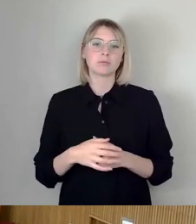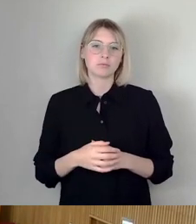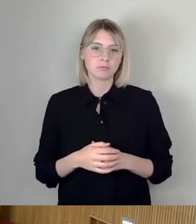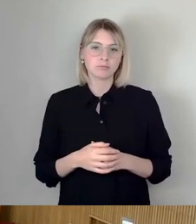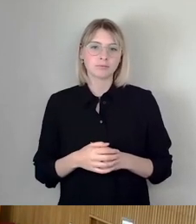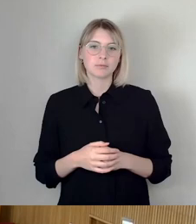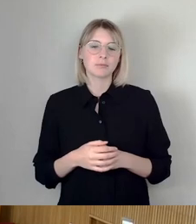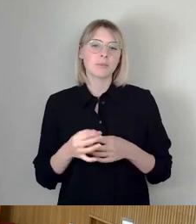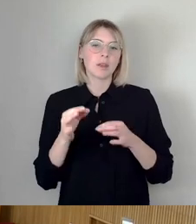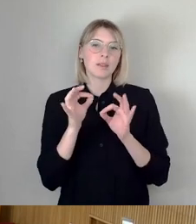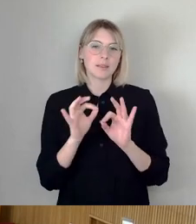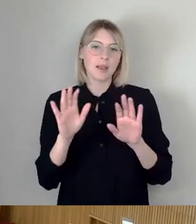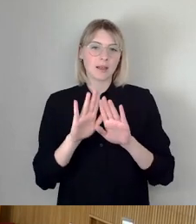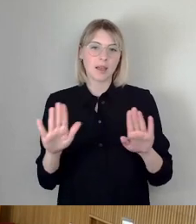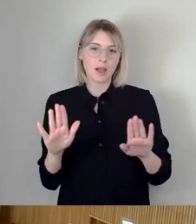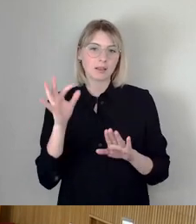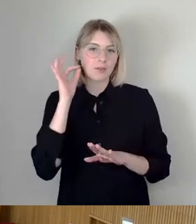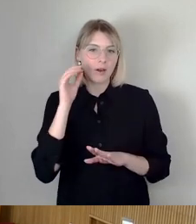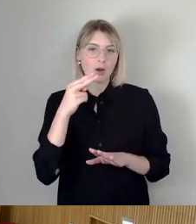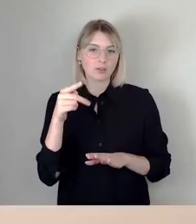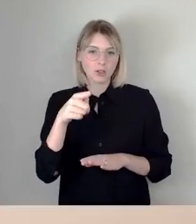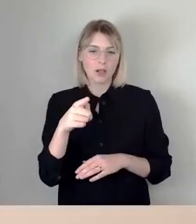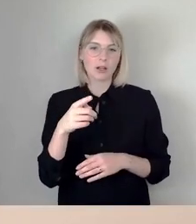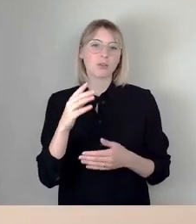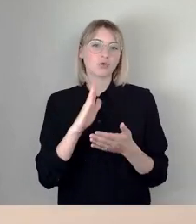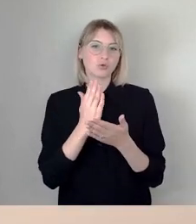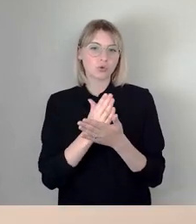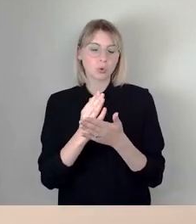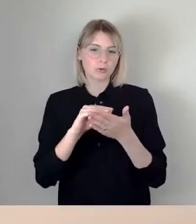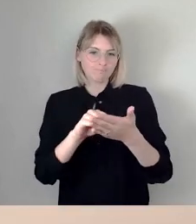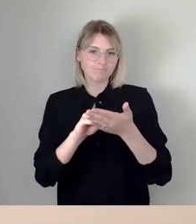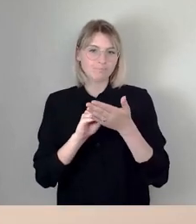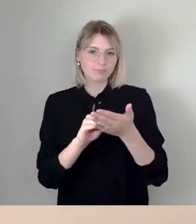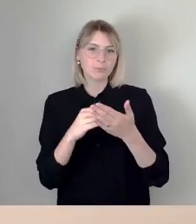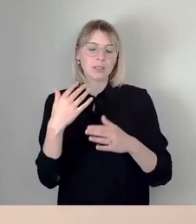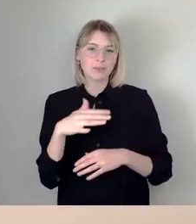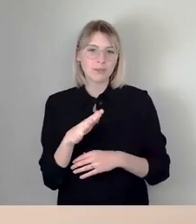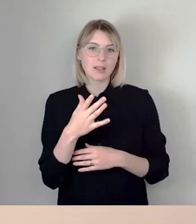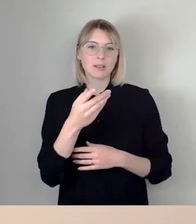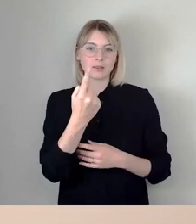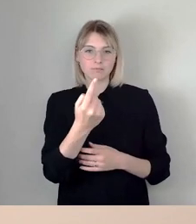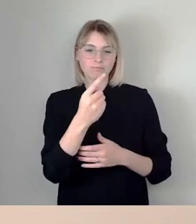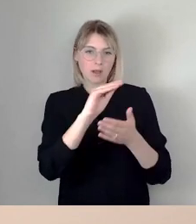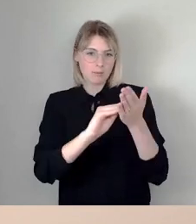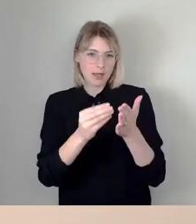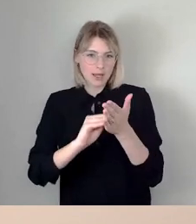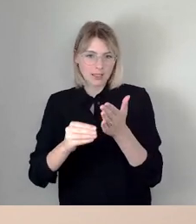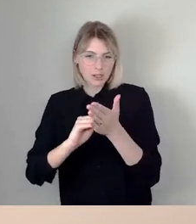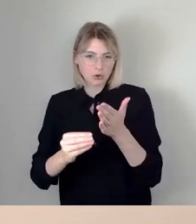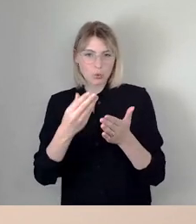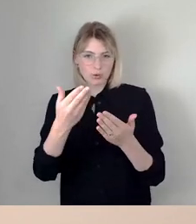wie im Schriftverkehr zu von Ihnen eingereichten Petitionen seinerzeit schon ausgeführt,